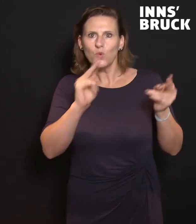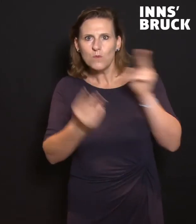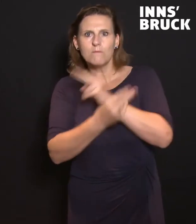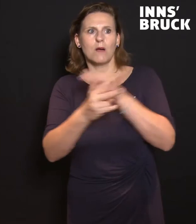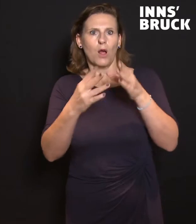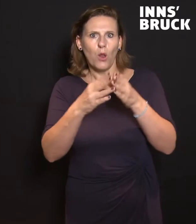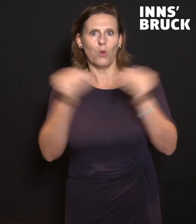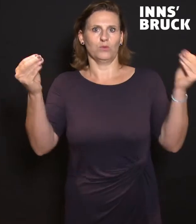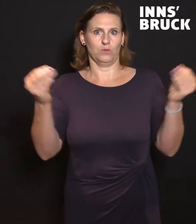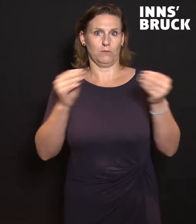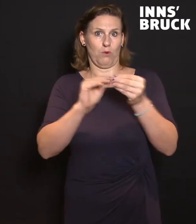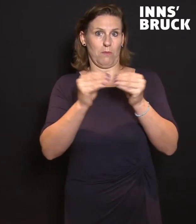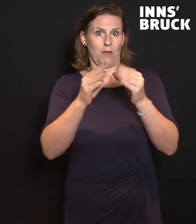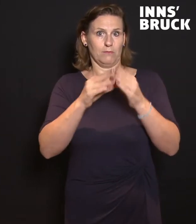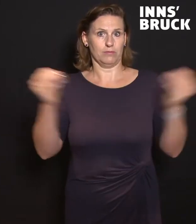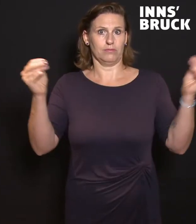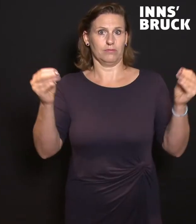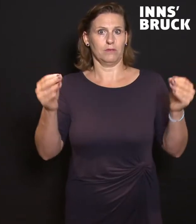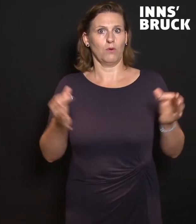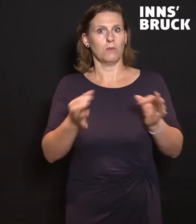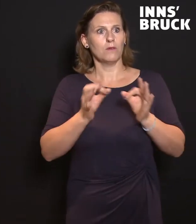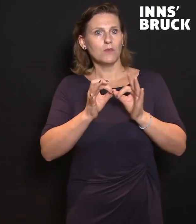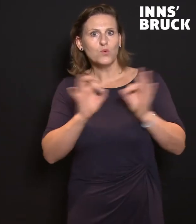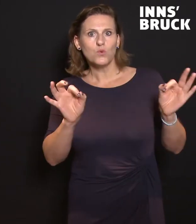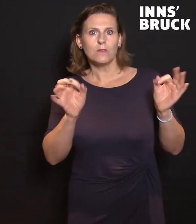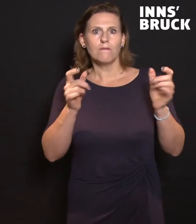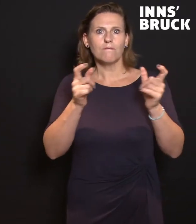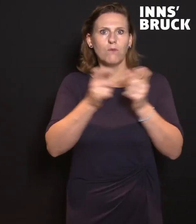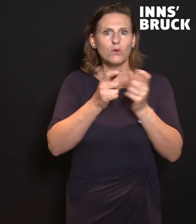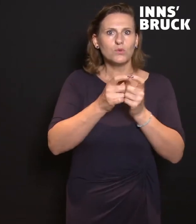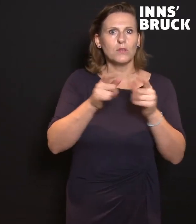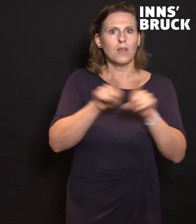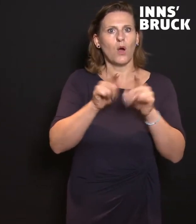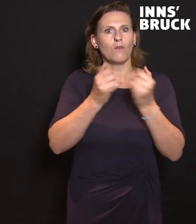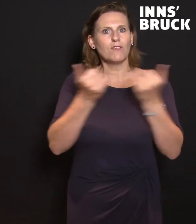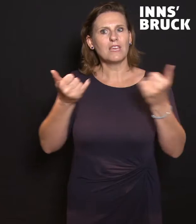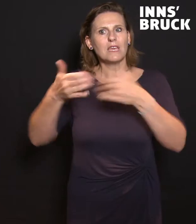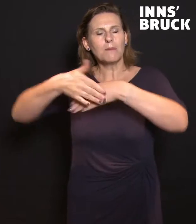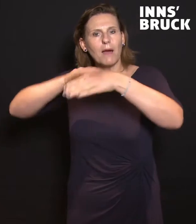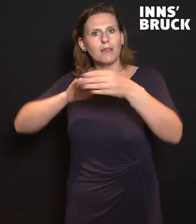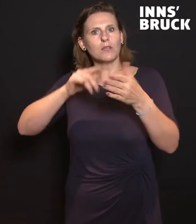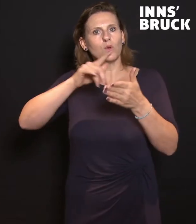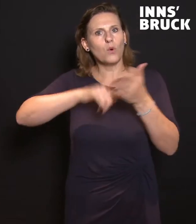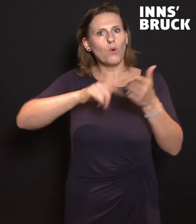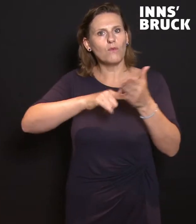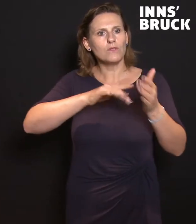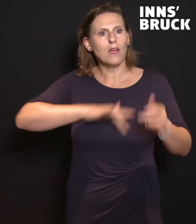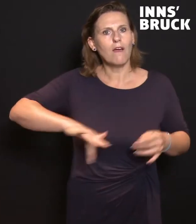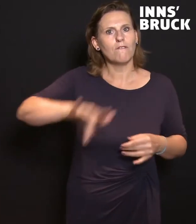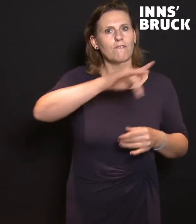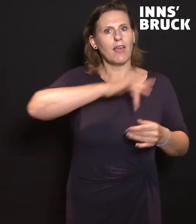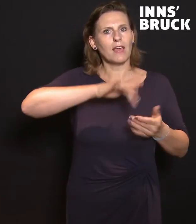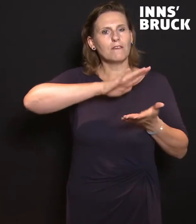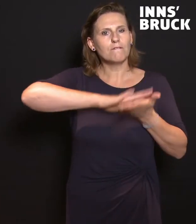Städte kompakt funktionieren und im Gegensatz zu Gemeinden ganz oft in ihrem Flächenverbrauch